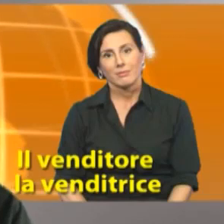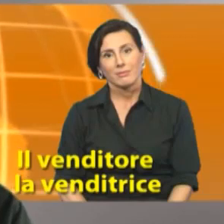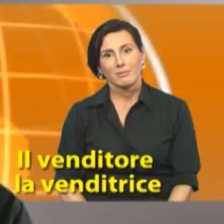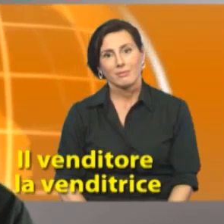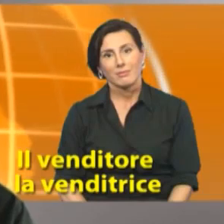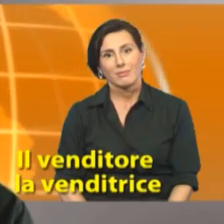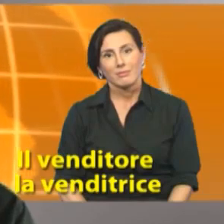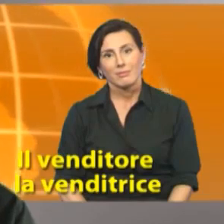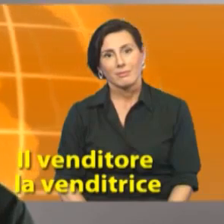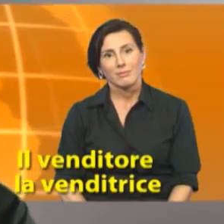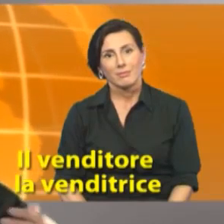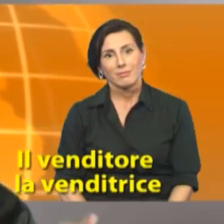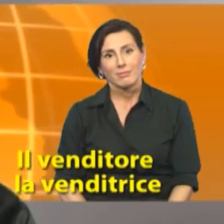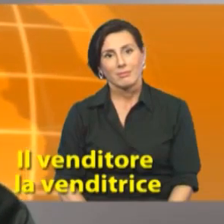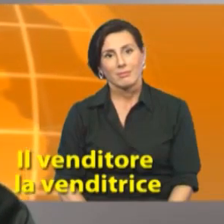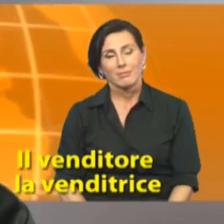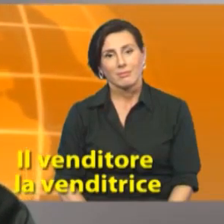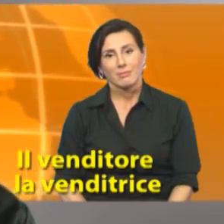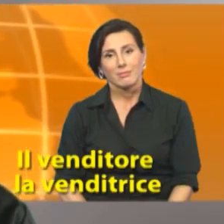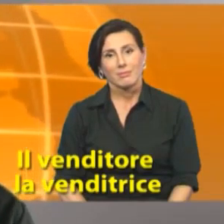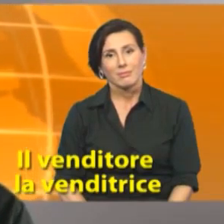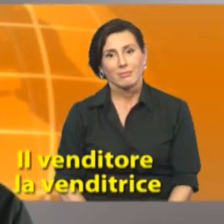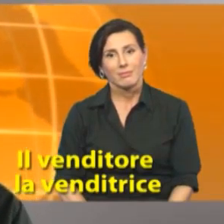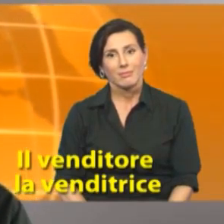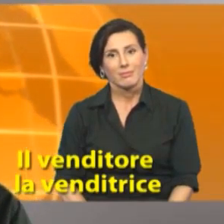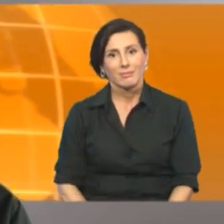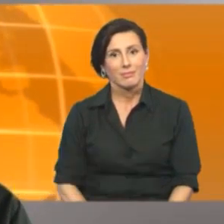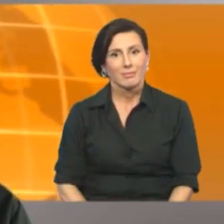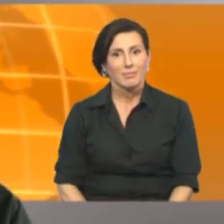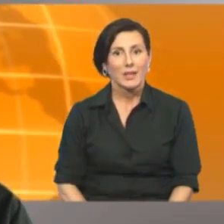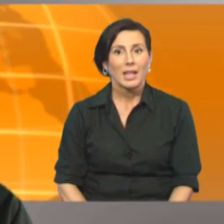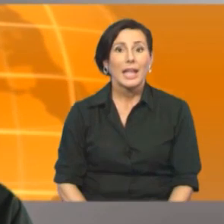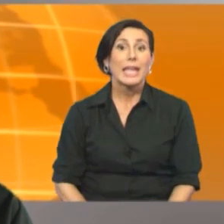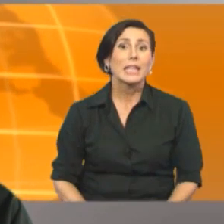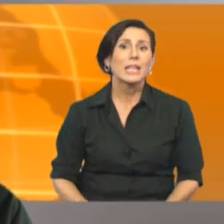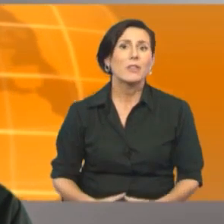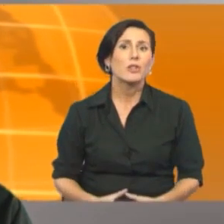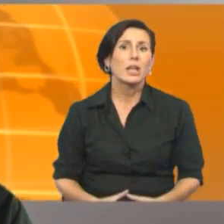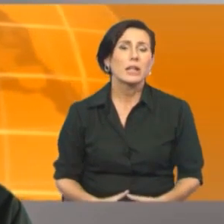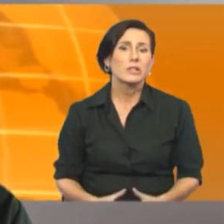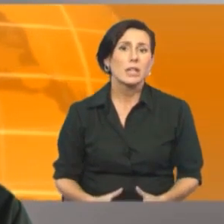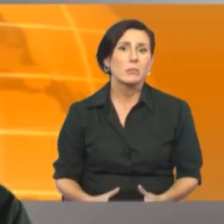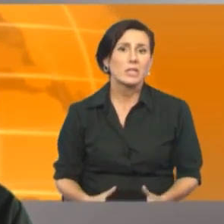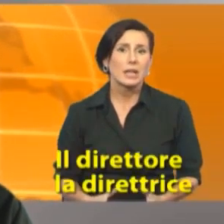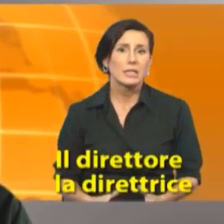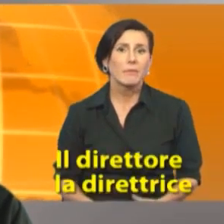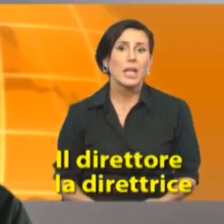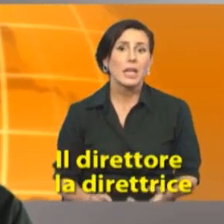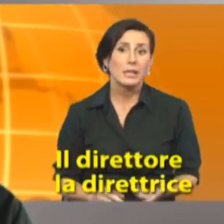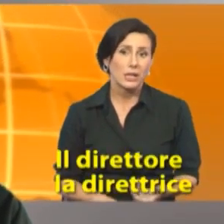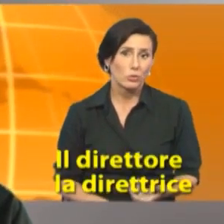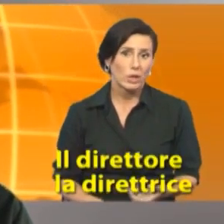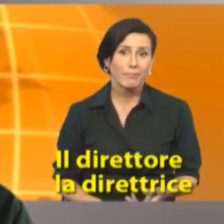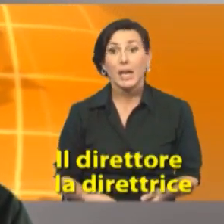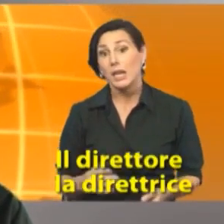salesperson e a chi rivolgere le nostre dimostranze